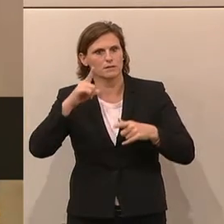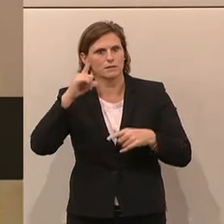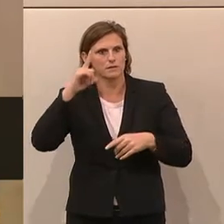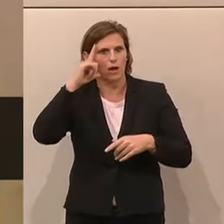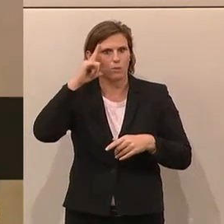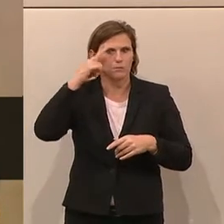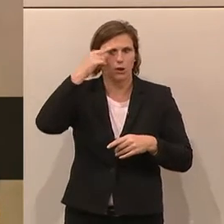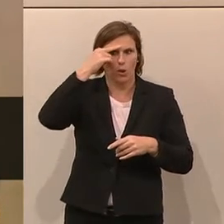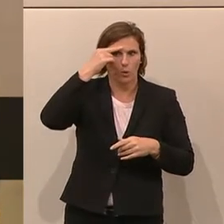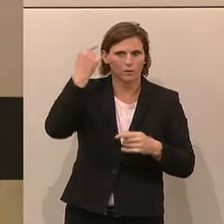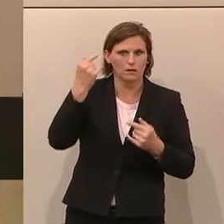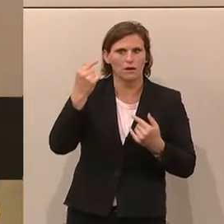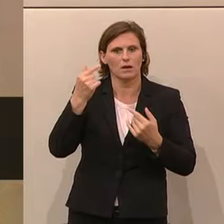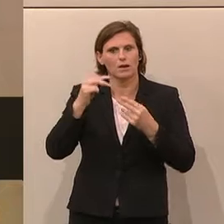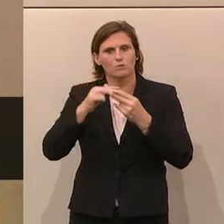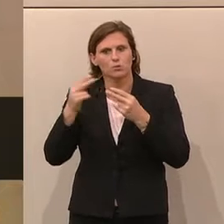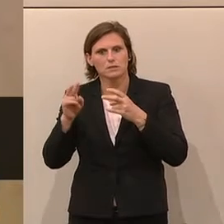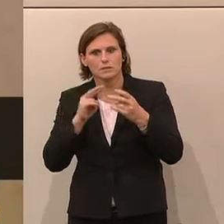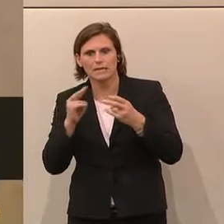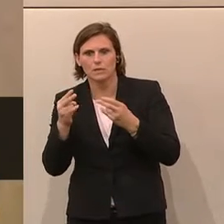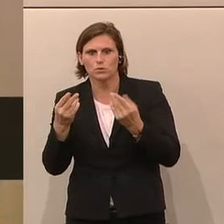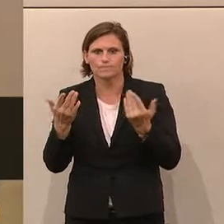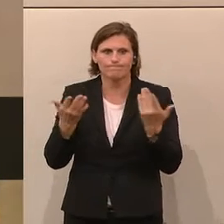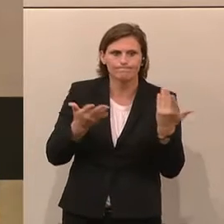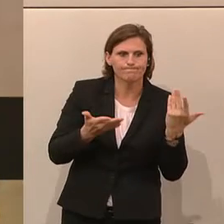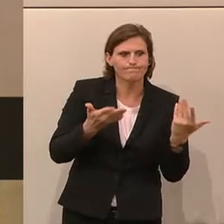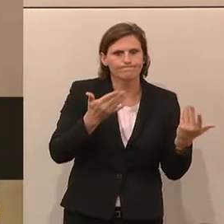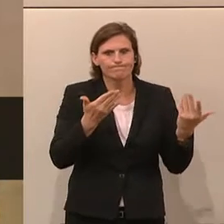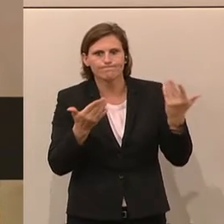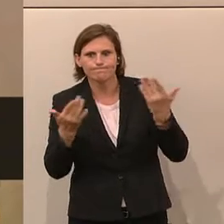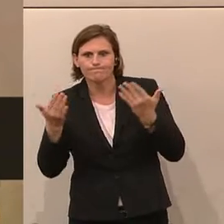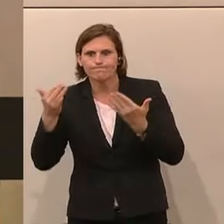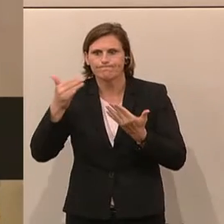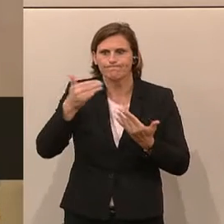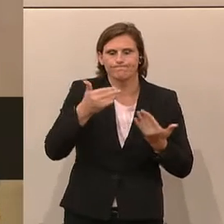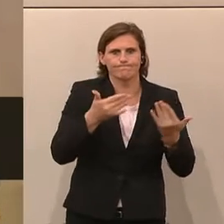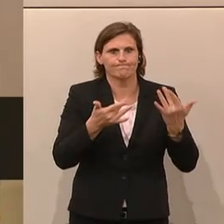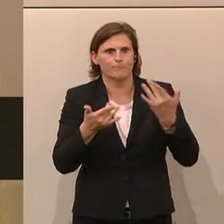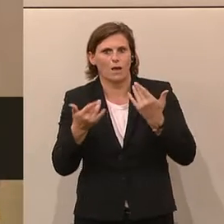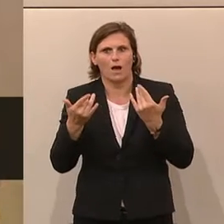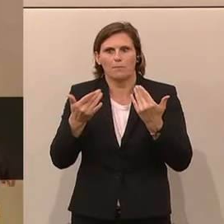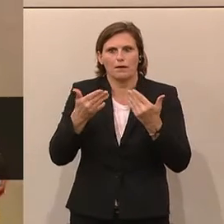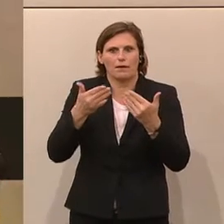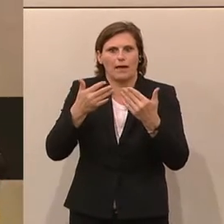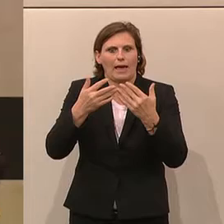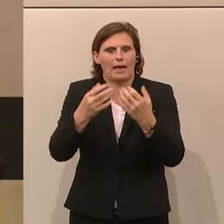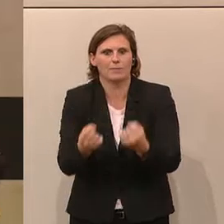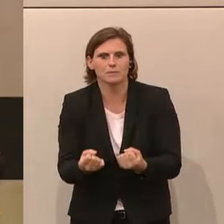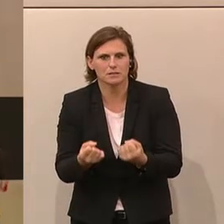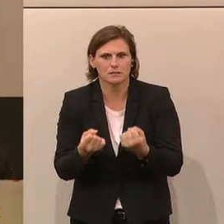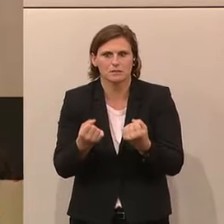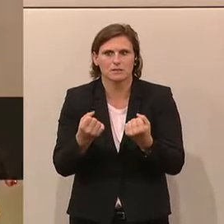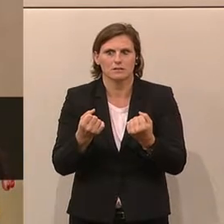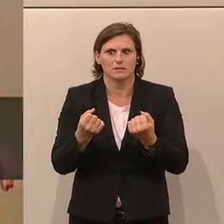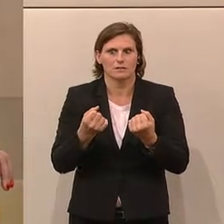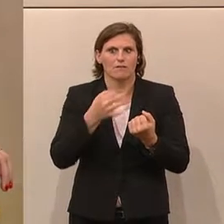gegenseitig ausrichten, in welche Richtung es gehen soll und natürlich am Ende des Tages auch ausrichten, wer dafür zahlen muss.